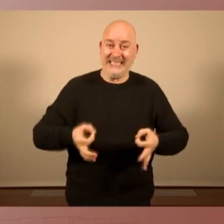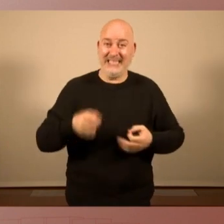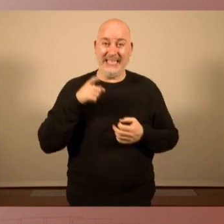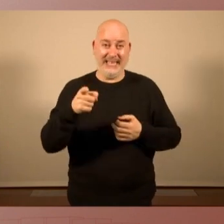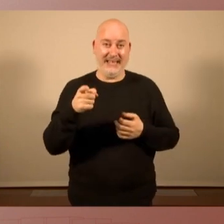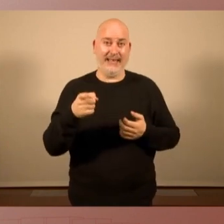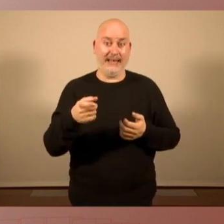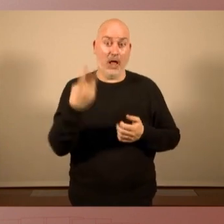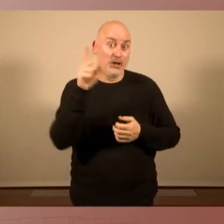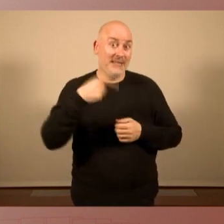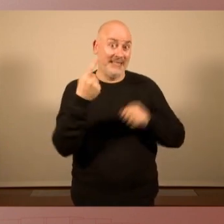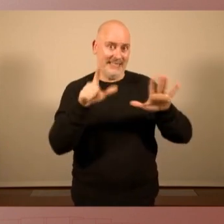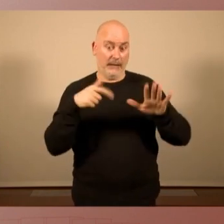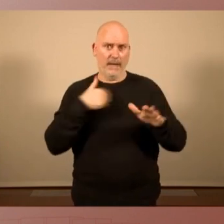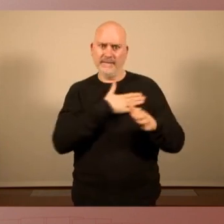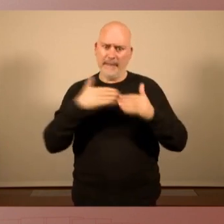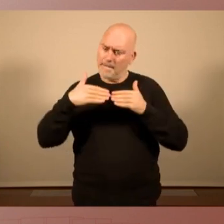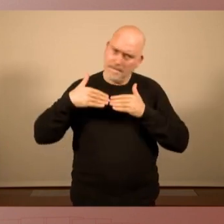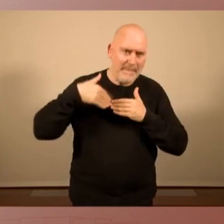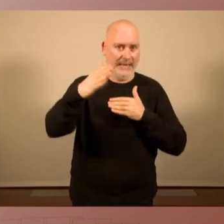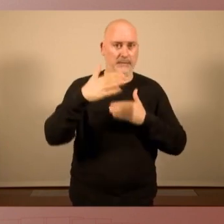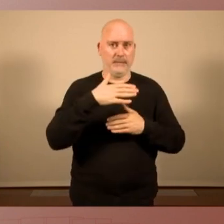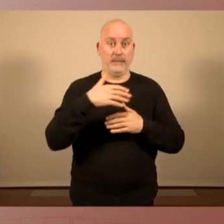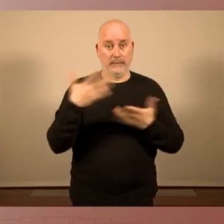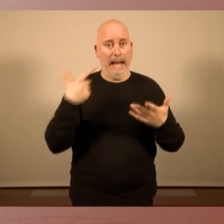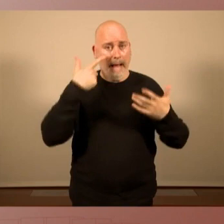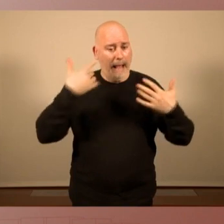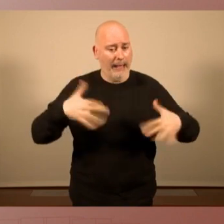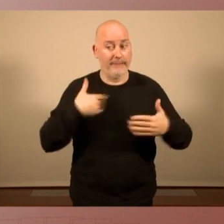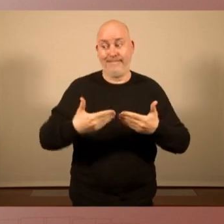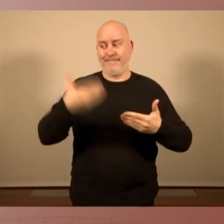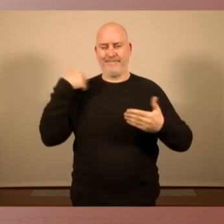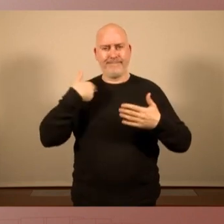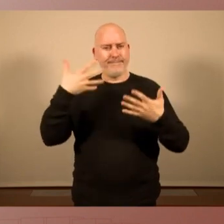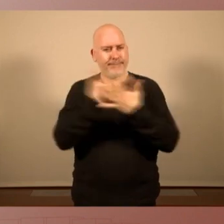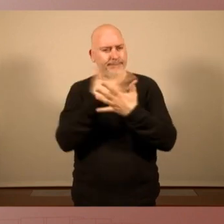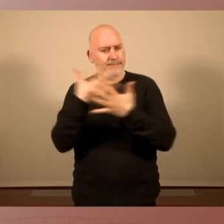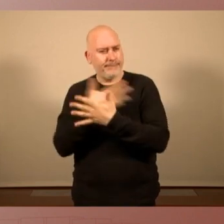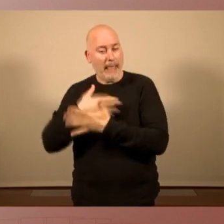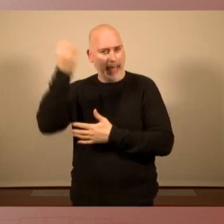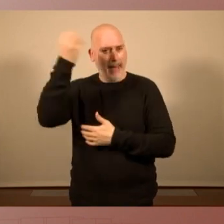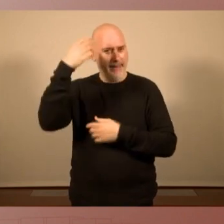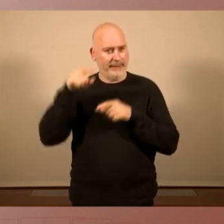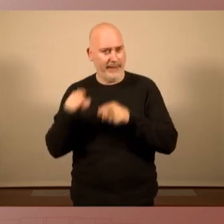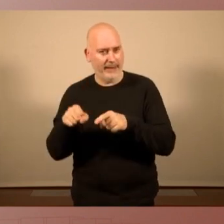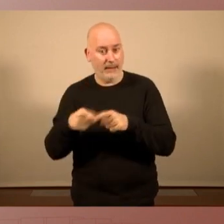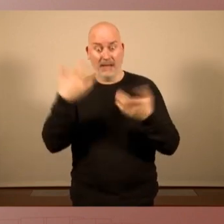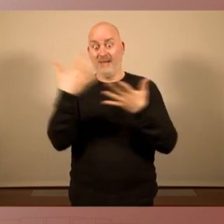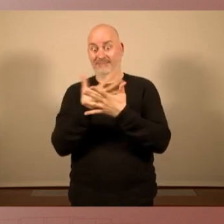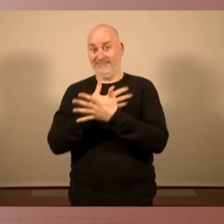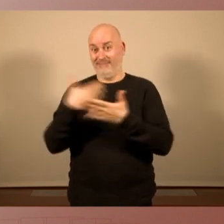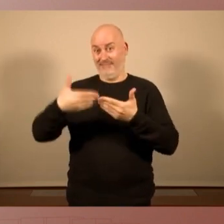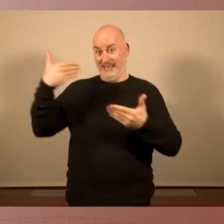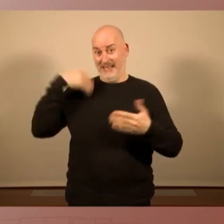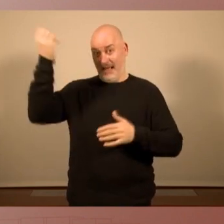arribar al 2017, hem d'aprendre dels errors passats. I quan parlem dels errors passats, també hem de